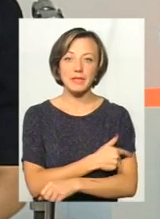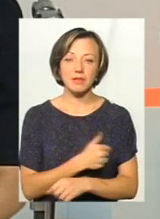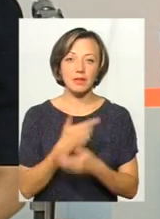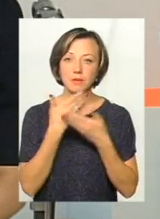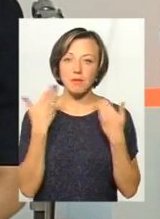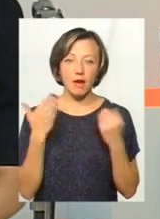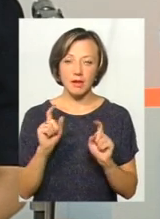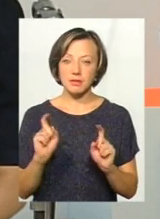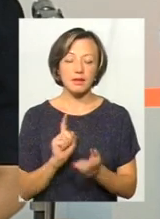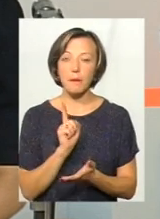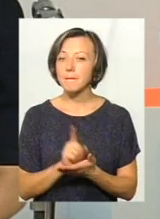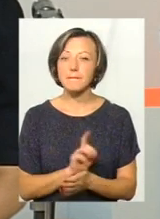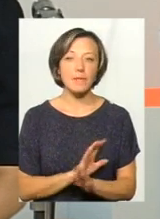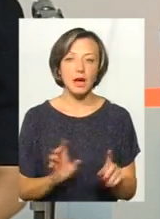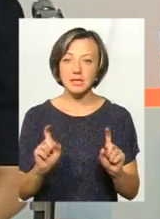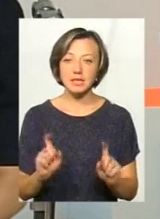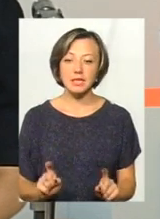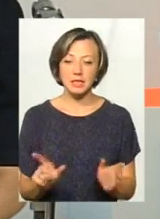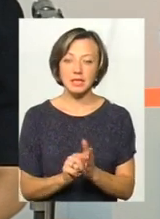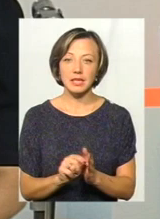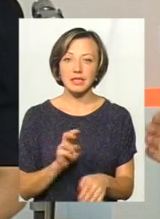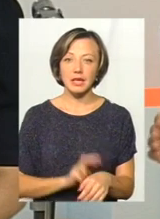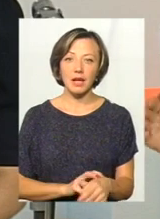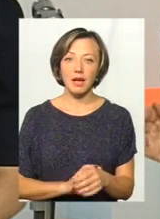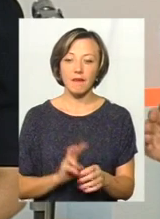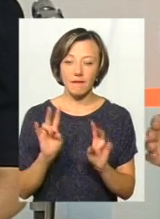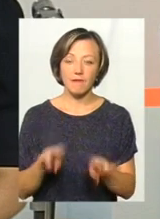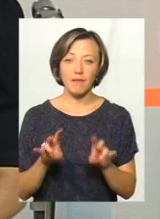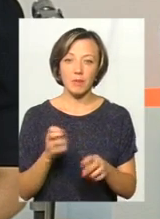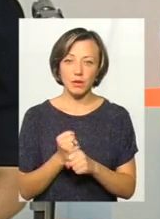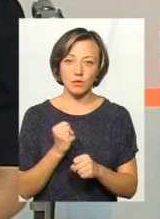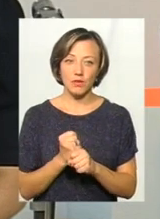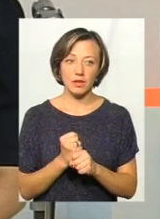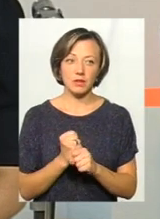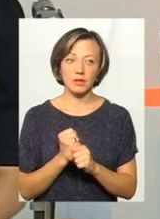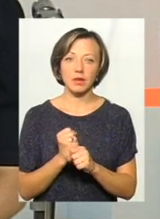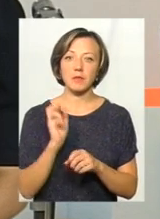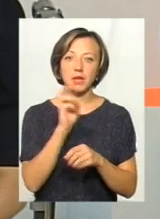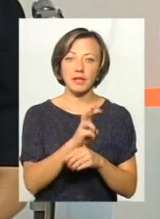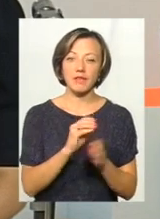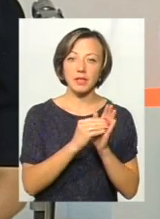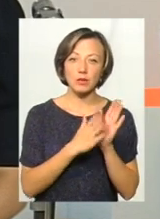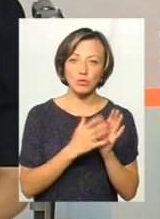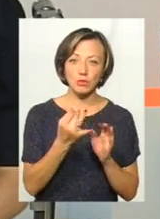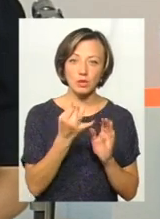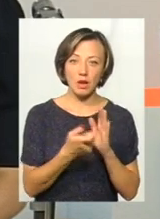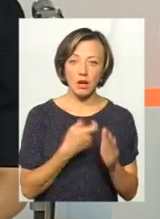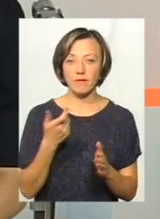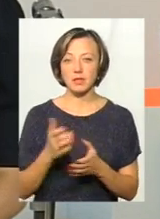Вона не має сидіти тільки з лікарем, безвелезно, а також працювати і піти, в реєстратуру поцікавитися,